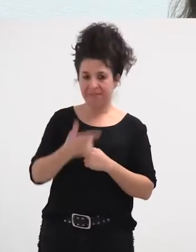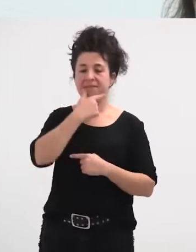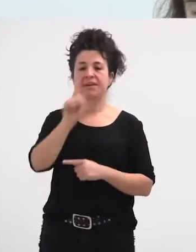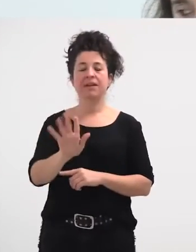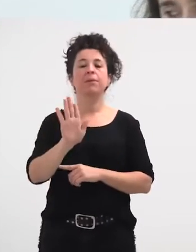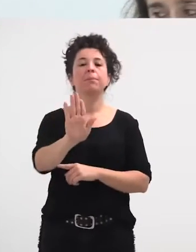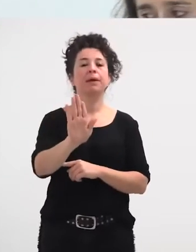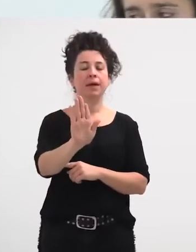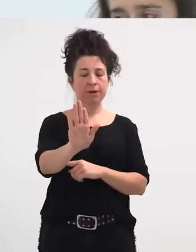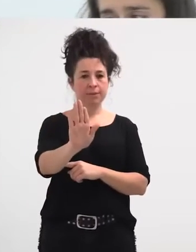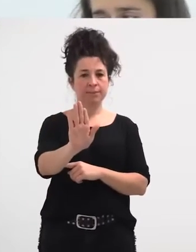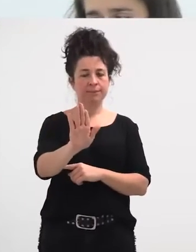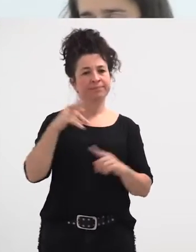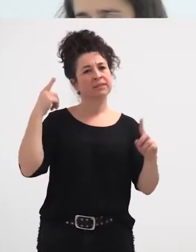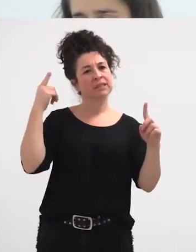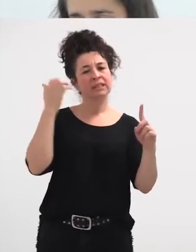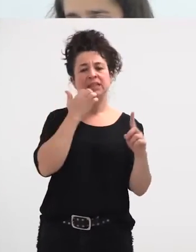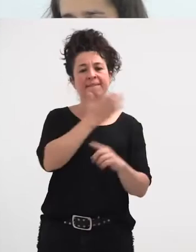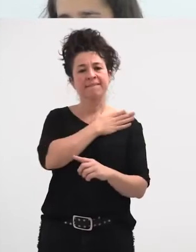bainan, konpontzeko